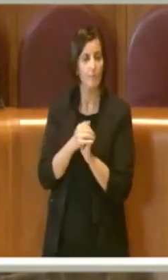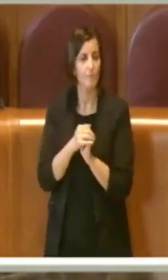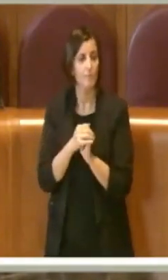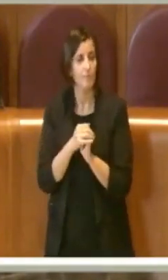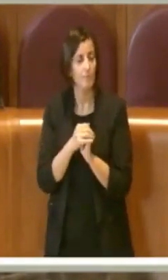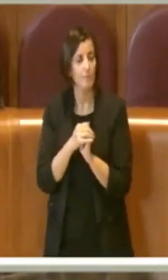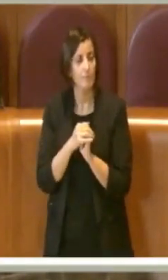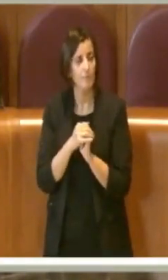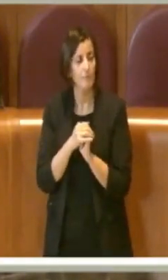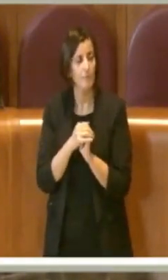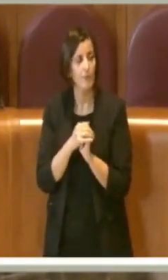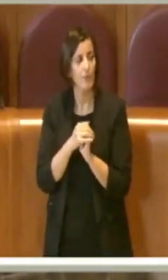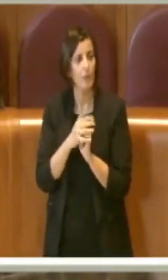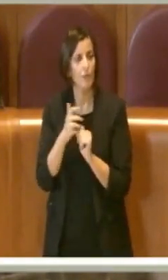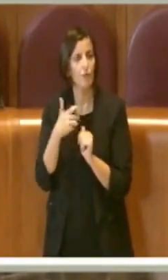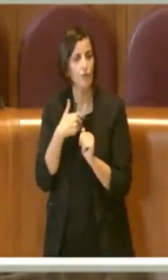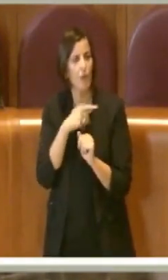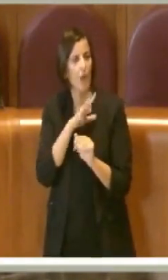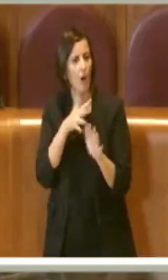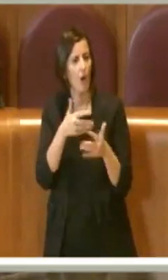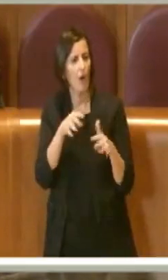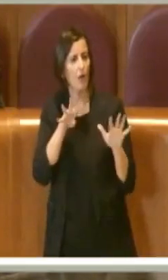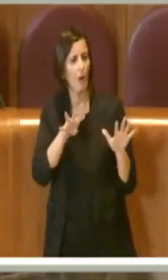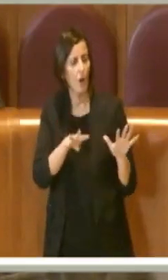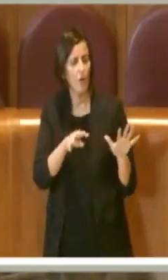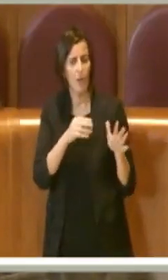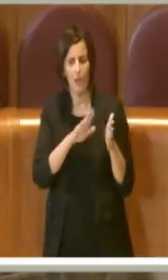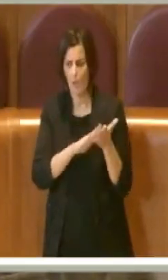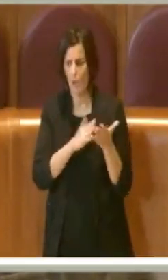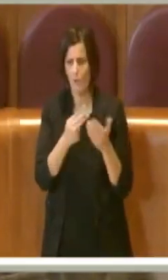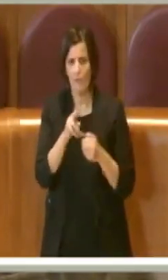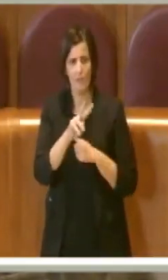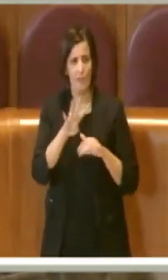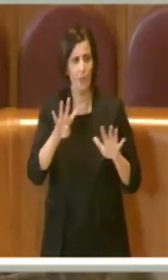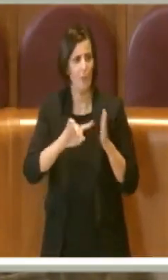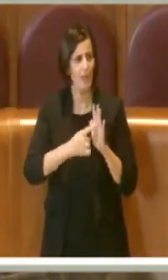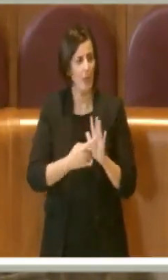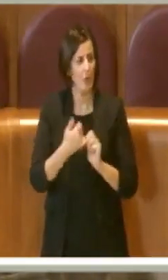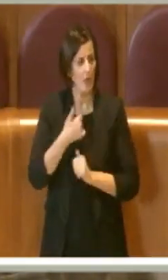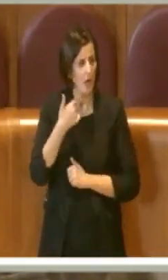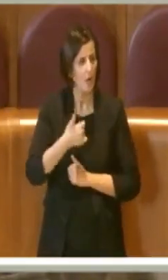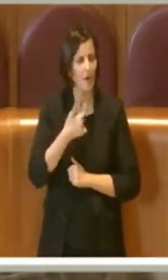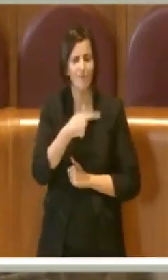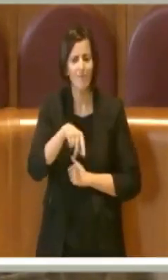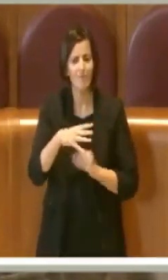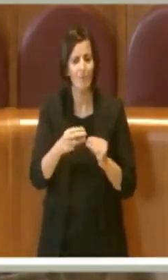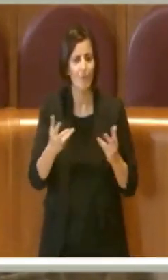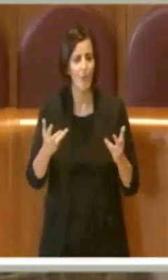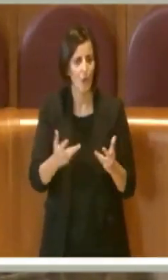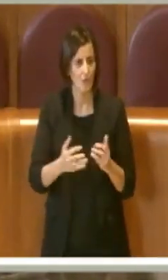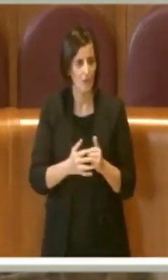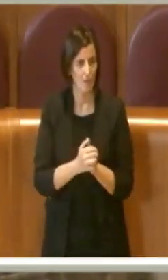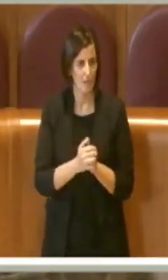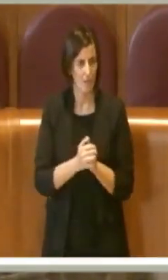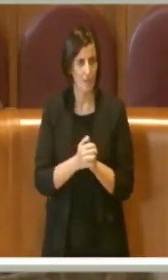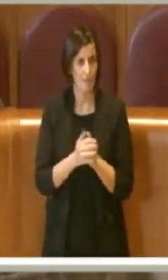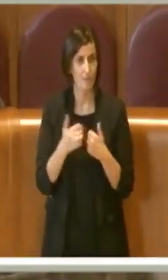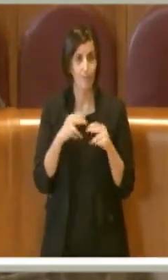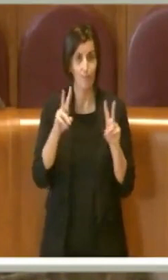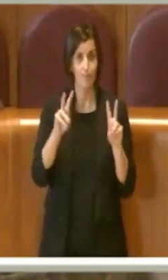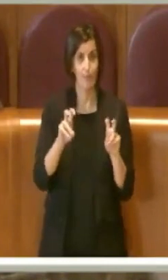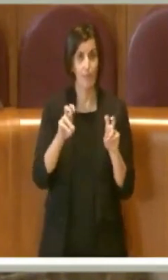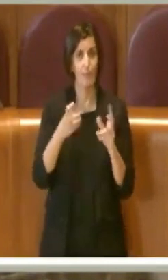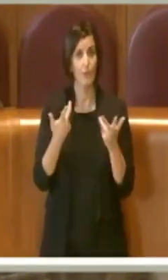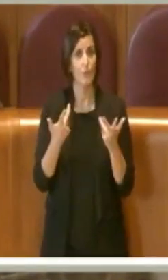sono ancora nove, costano 24 milioni all'anno, che farete? Nel merito, sul tema centrale